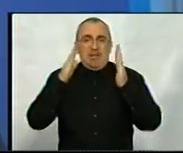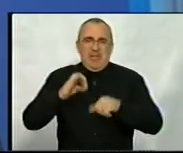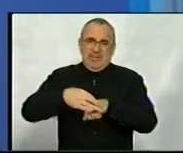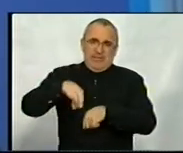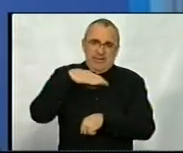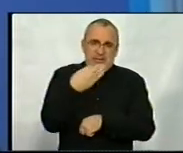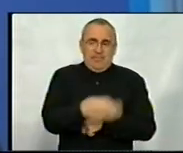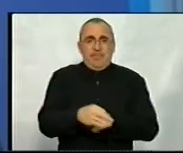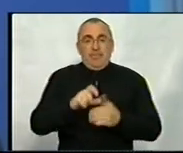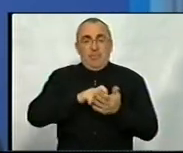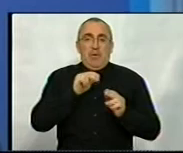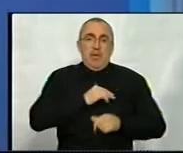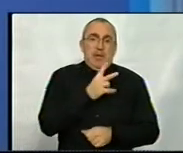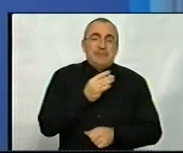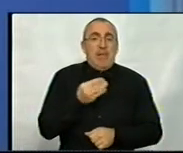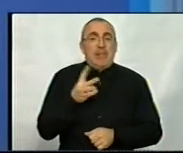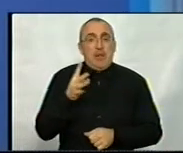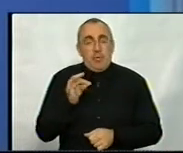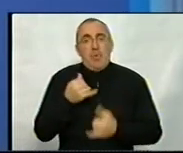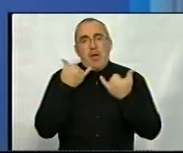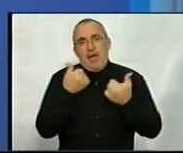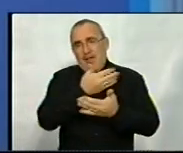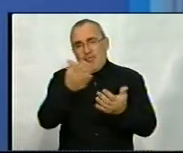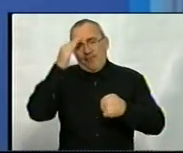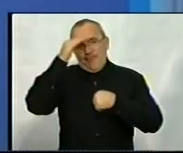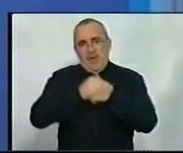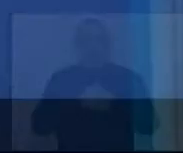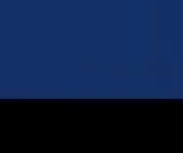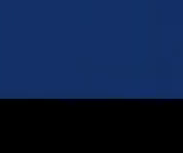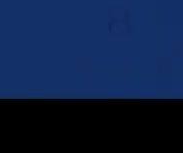У студії працювала Наталя Сметанко. Гарного сім вечора.